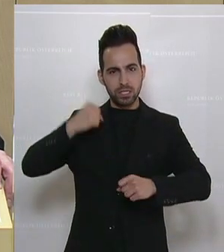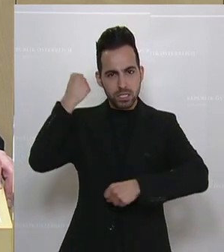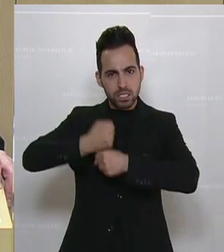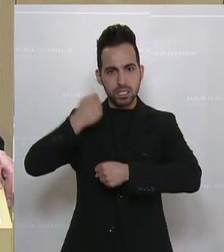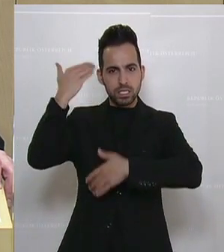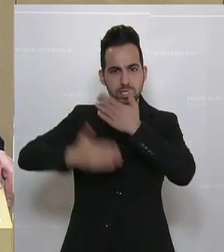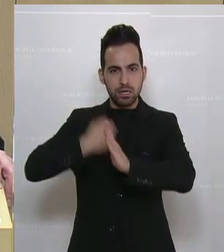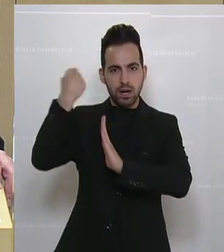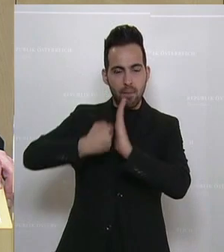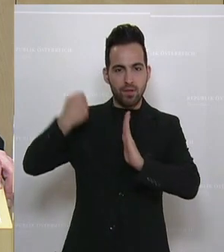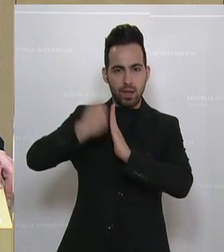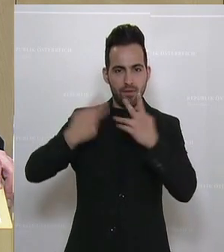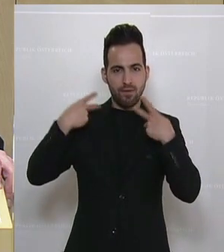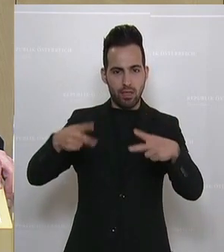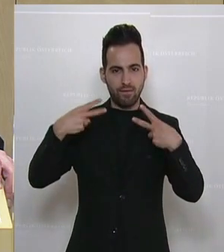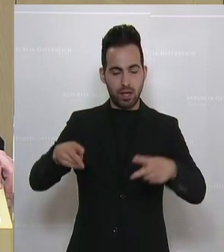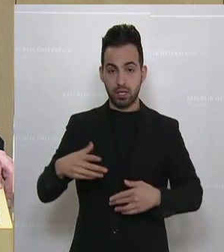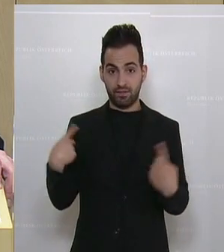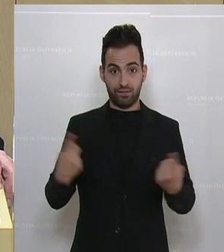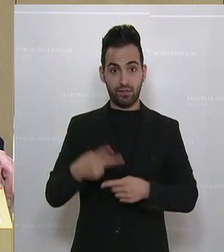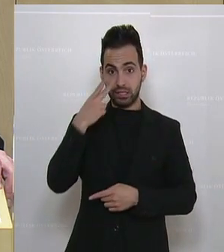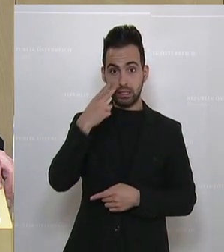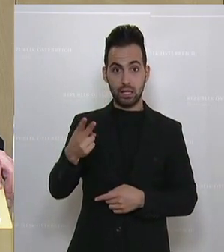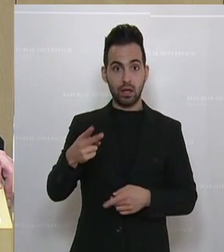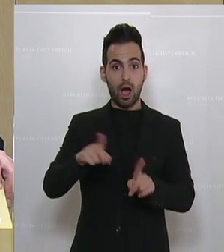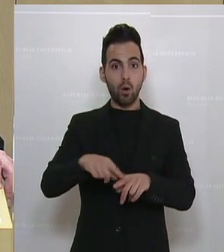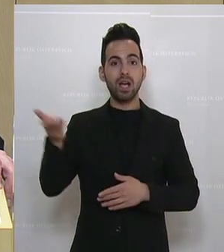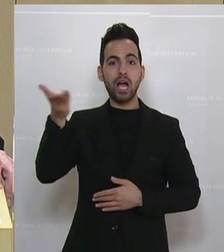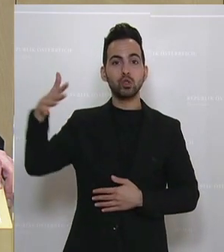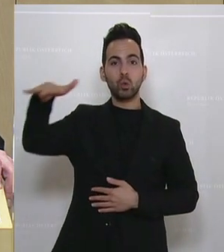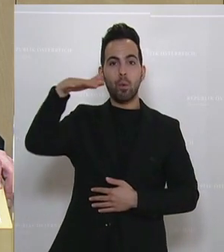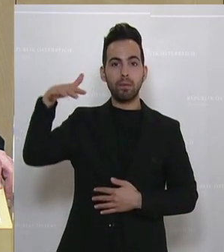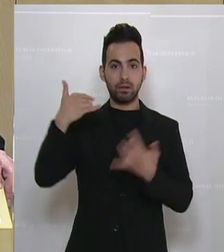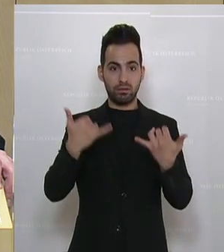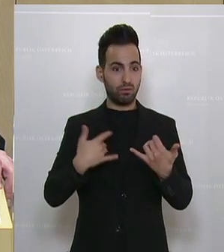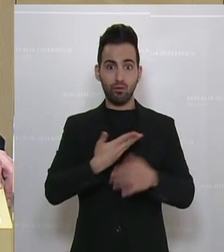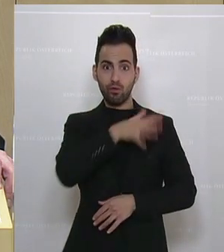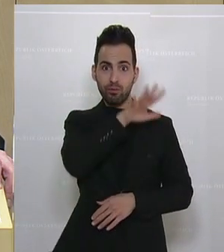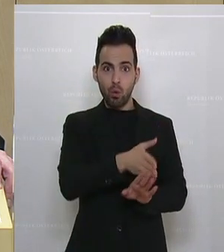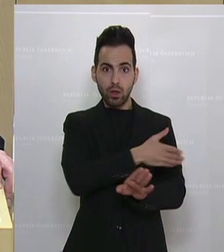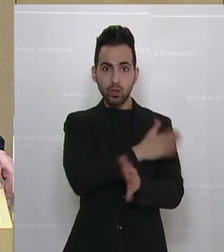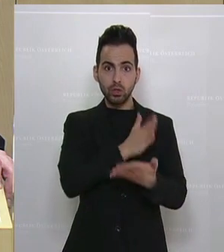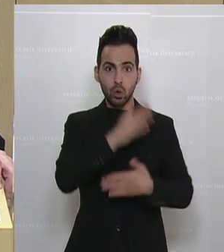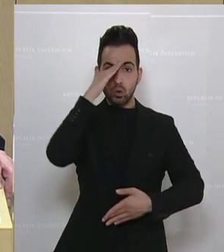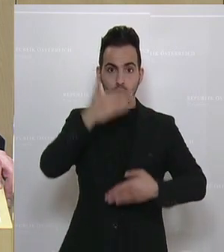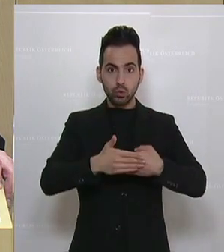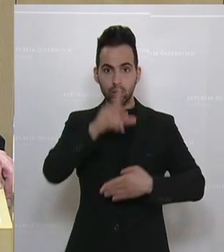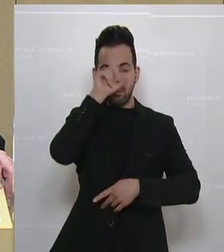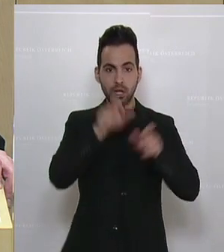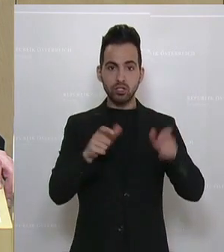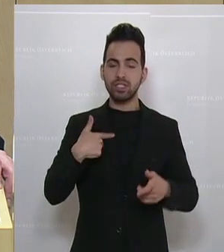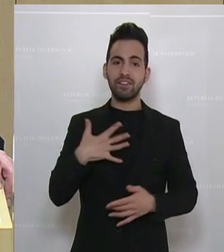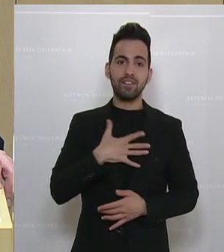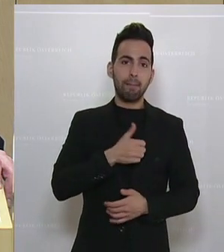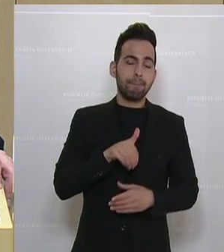glaube, dass man einfach sieht, dass sehr, sehr viele Menschen auch die Gastronomie, jetzt nachdem sie 500 dazu ist, sehr, sehr stark